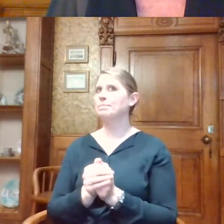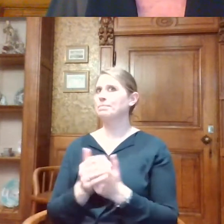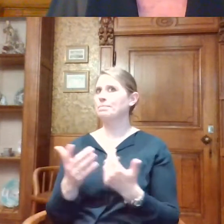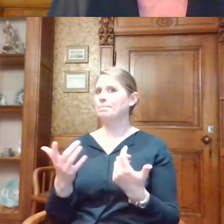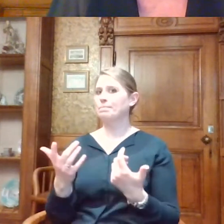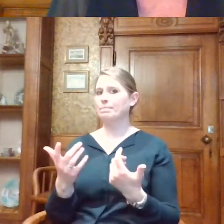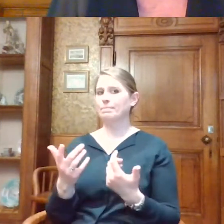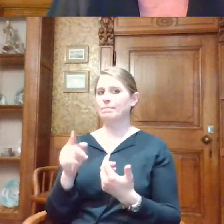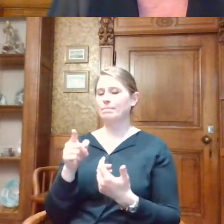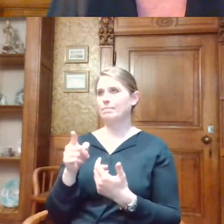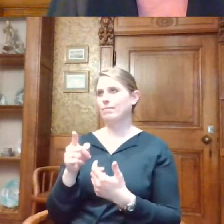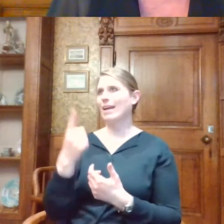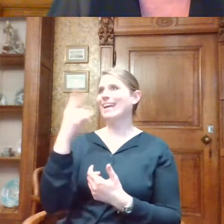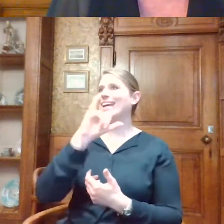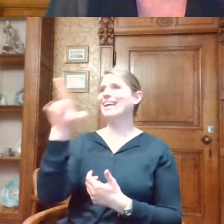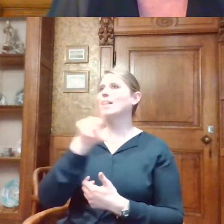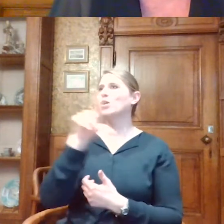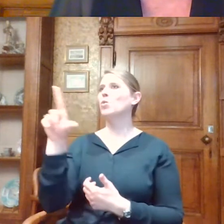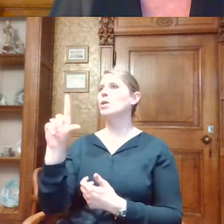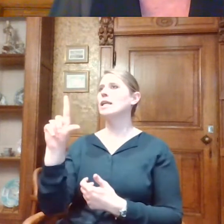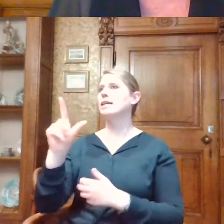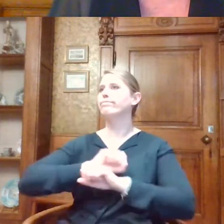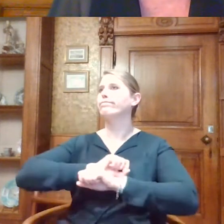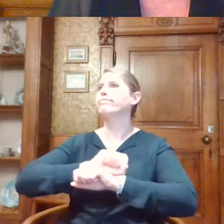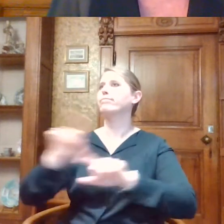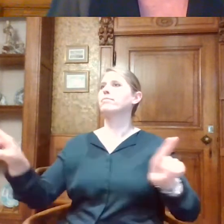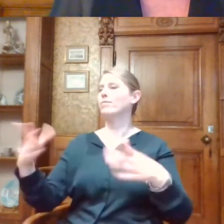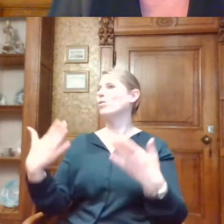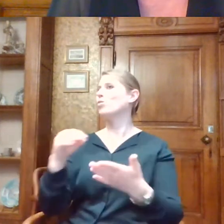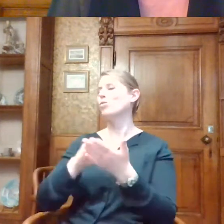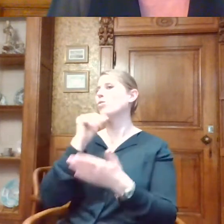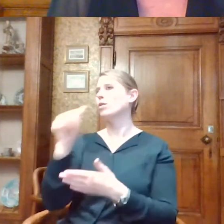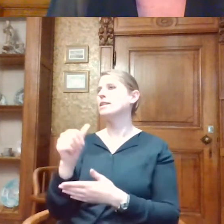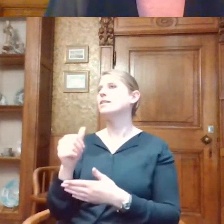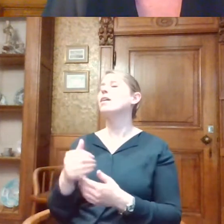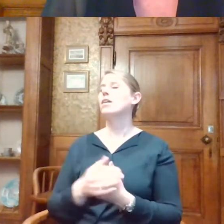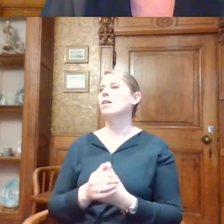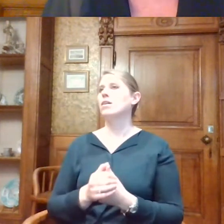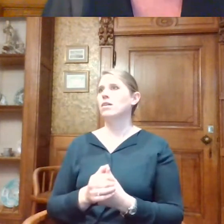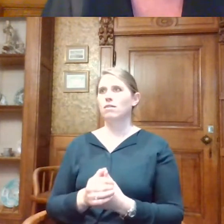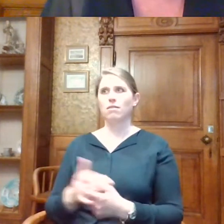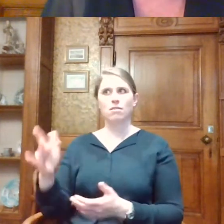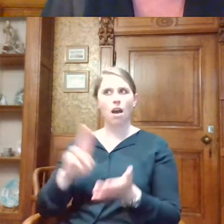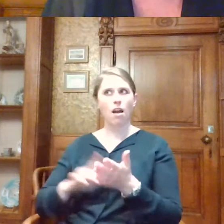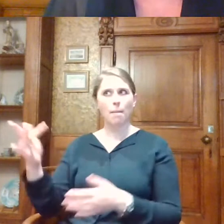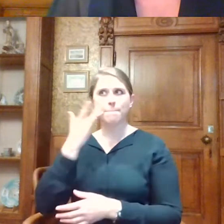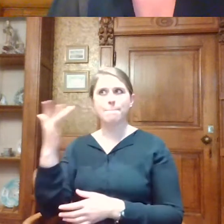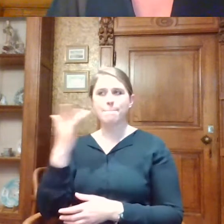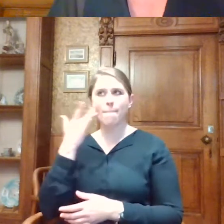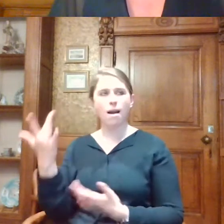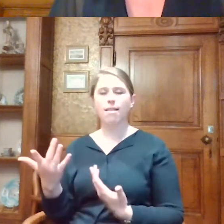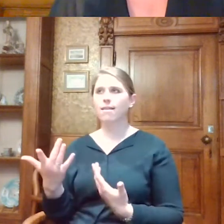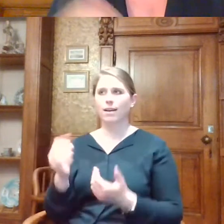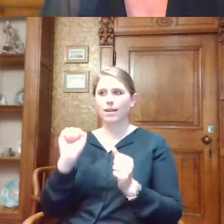Maar dat lanceren we 1 juli. Dat werkt nu nog niet. Een familiezoektocht, ja, dat is superhandig. Dat is echt